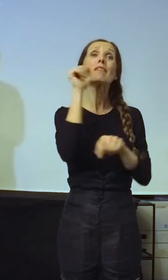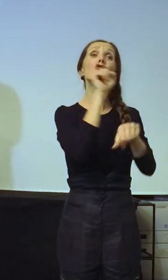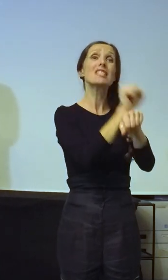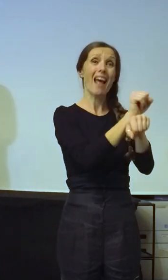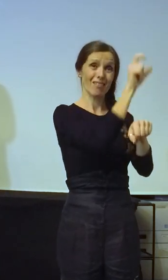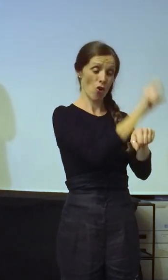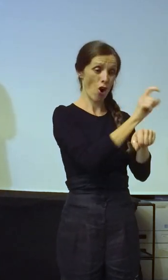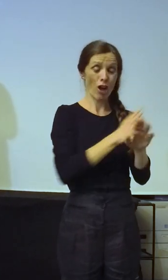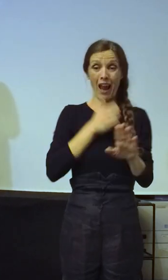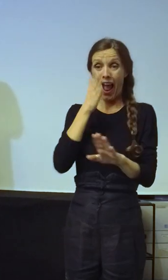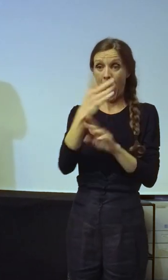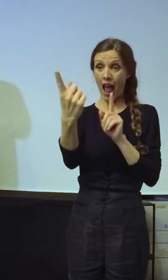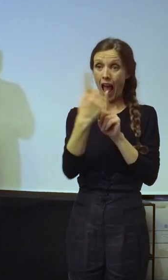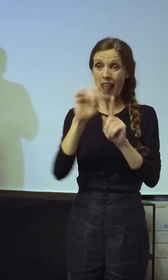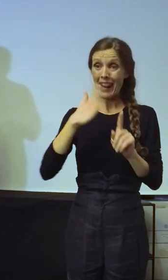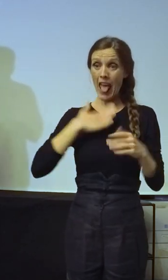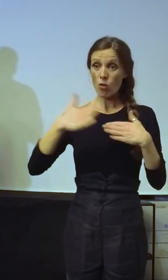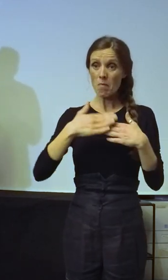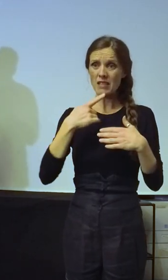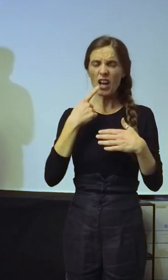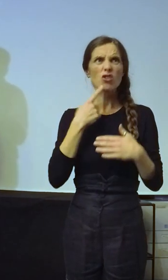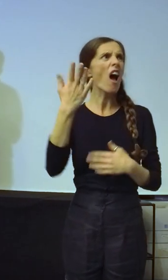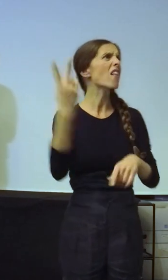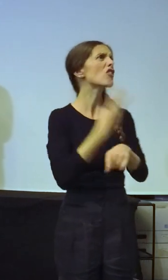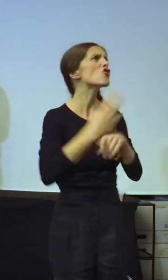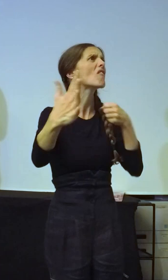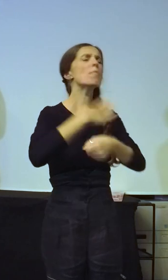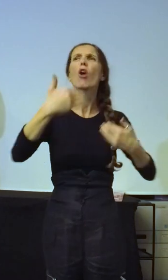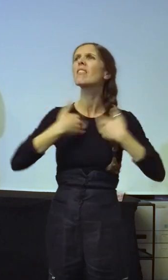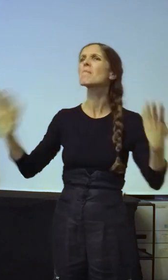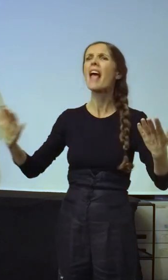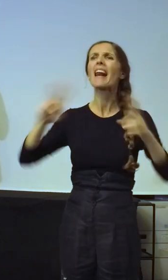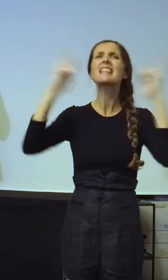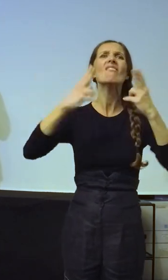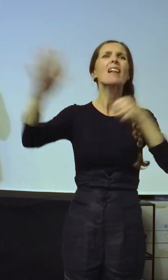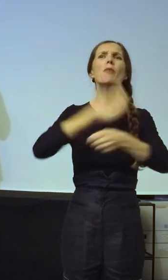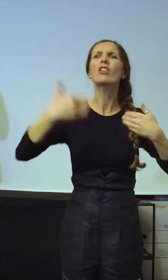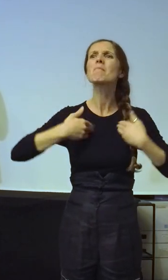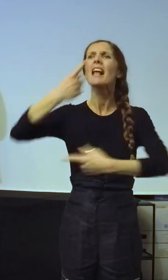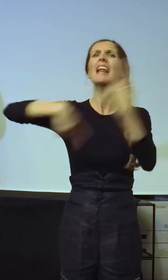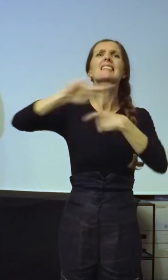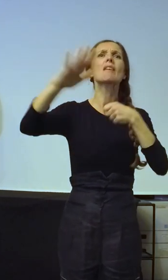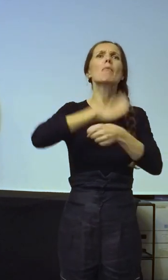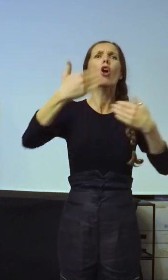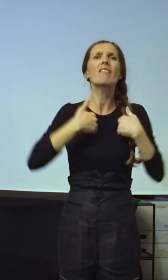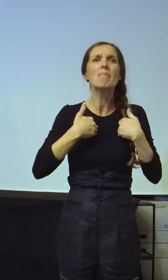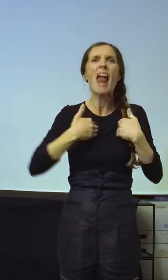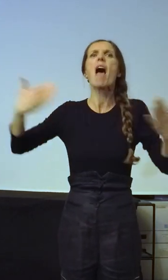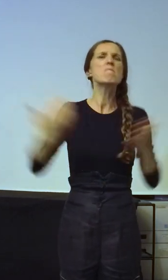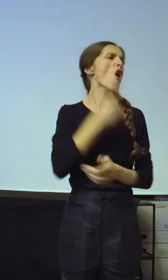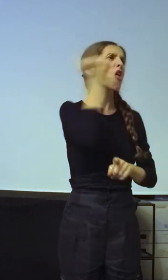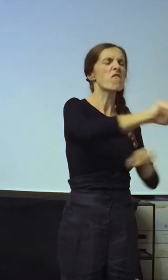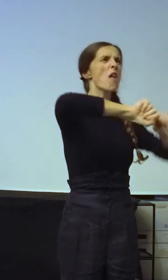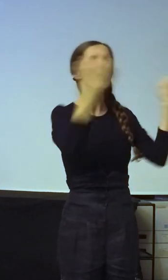bilo gde i doživi to, kaže država je protiv mene, svet je protiv mene, ljudi su protiv mene, napravi novo